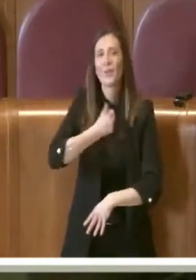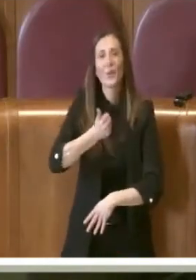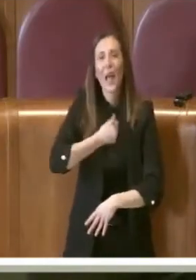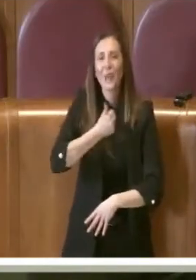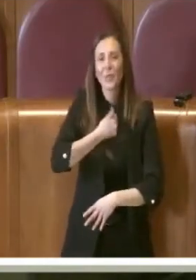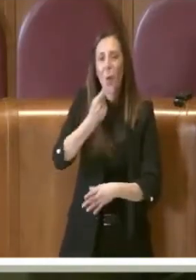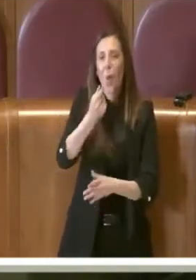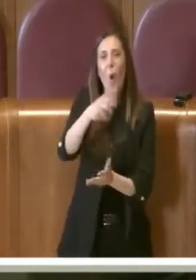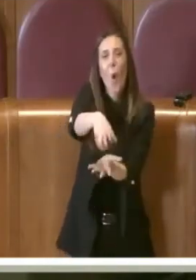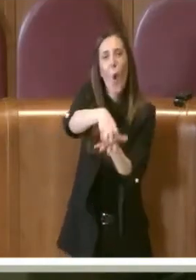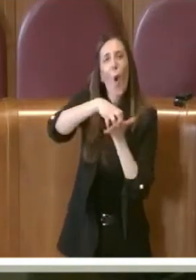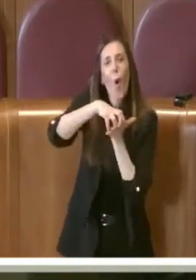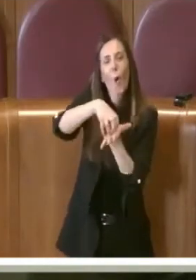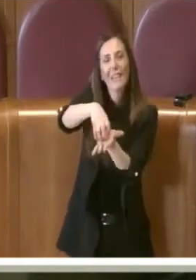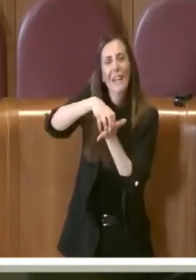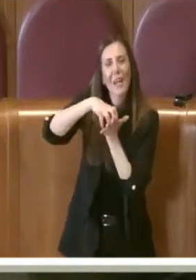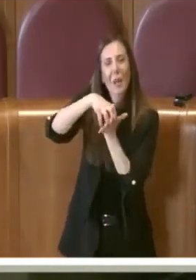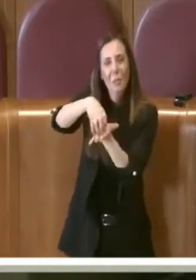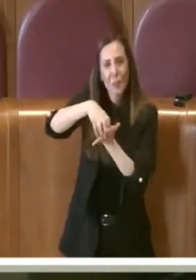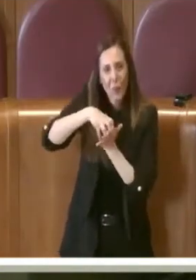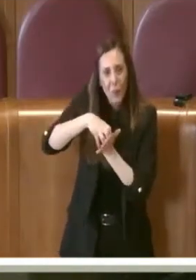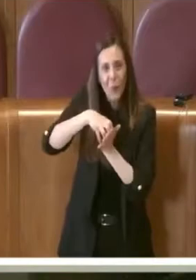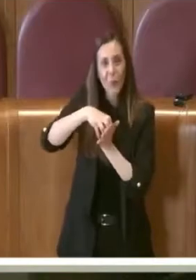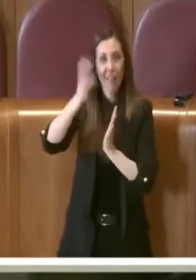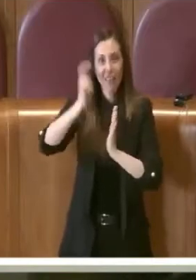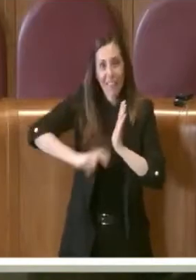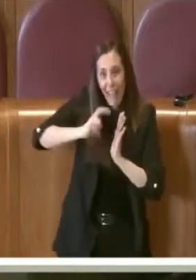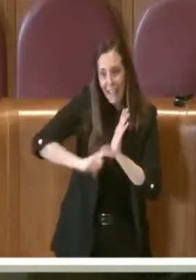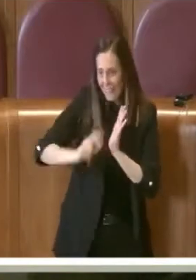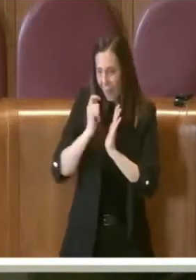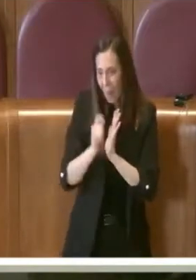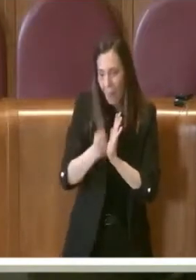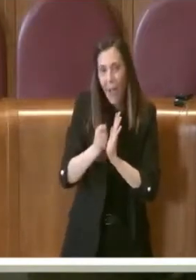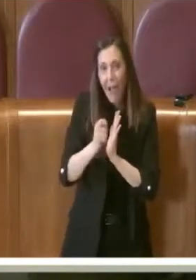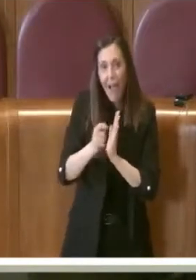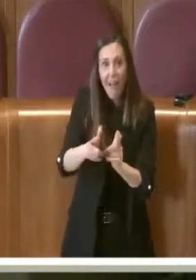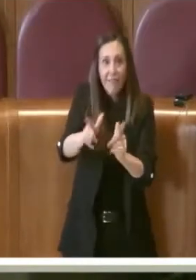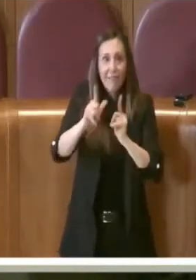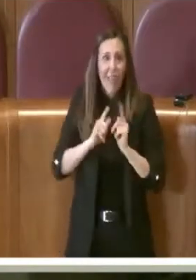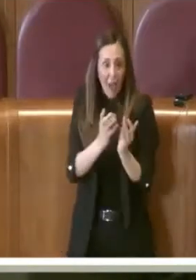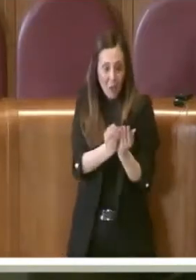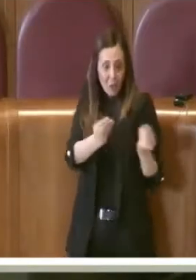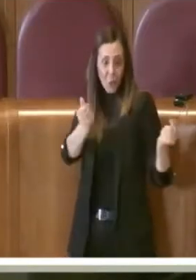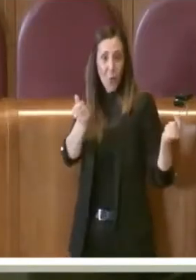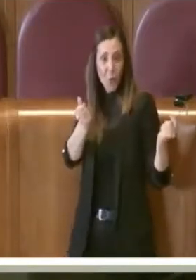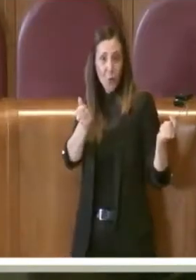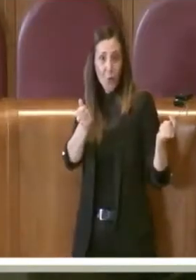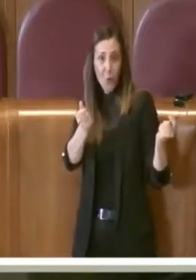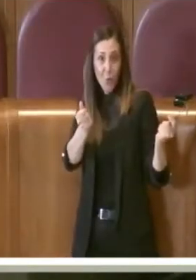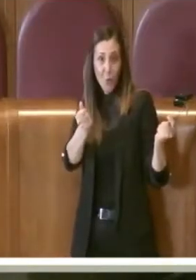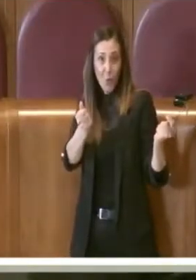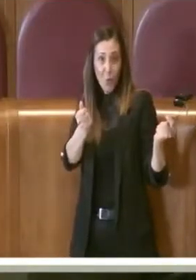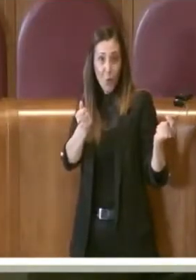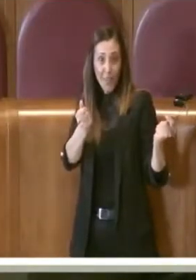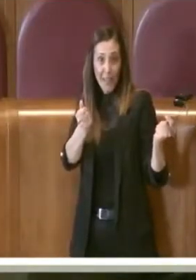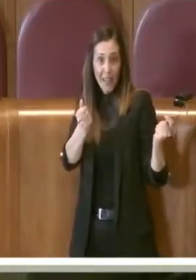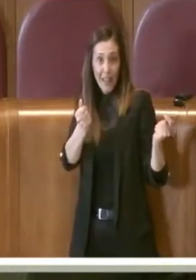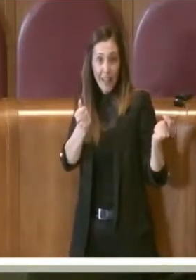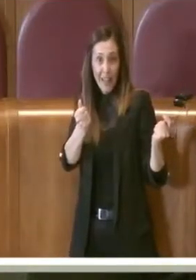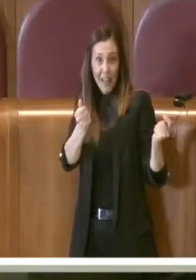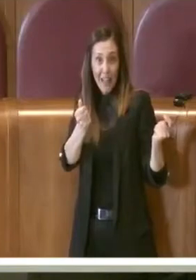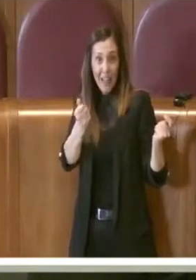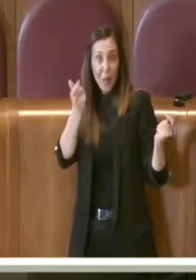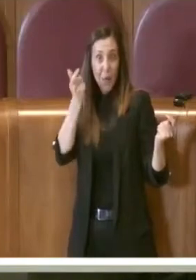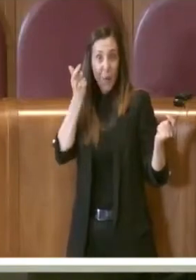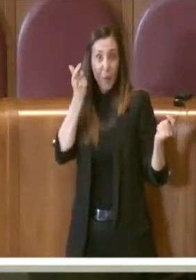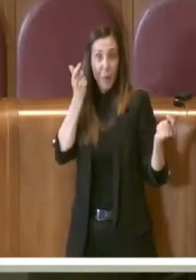giornaliero in termini di tasse che pagano di emolumenti che vanno a Roma Capitale perché non siamo solamente